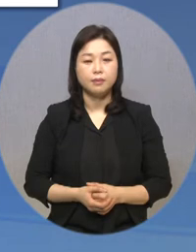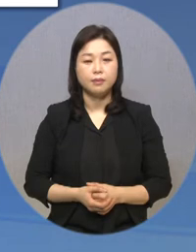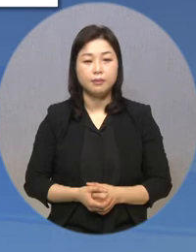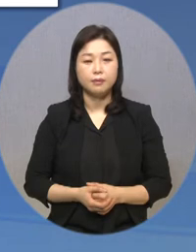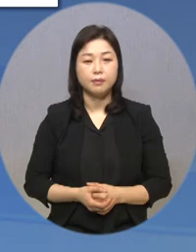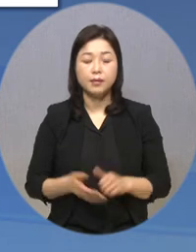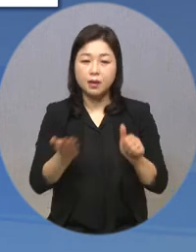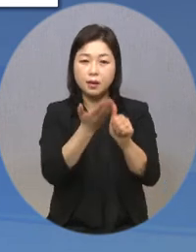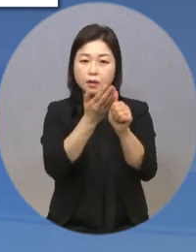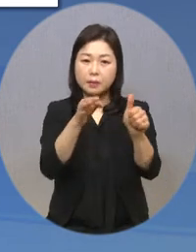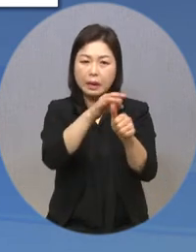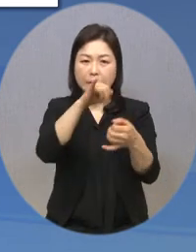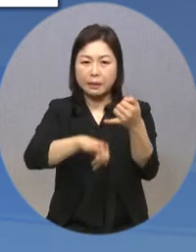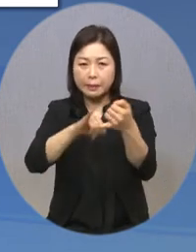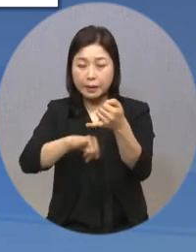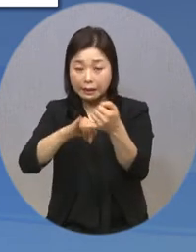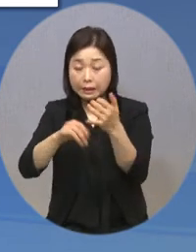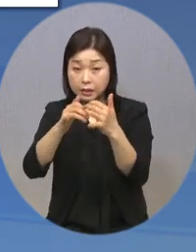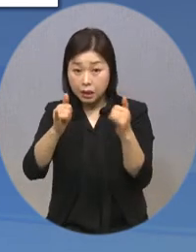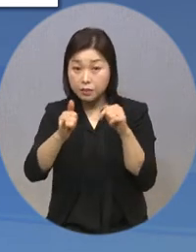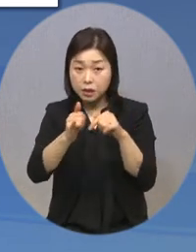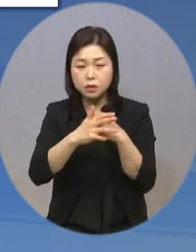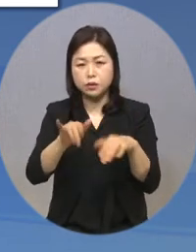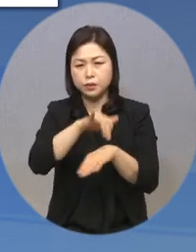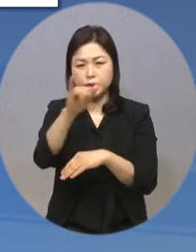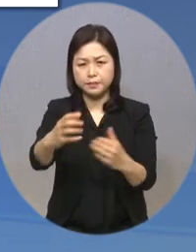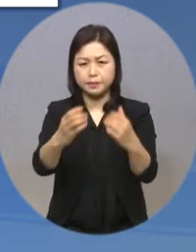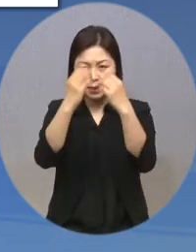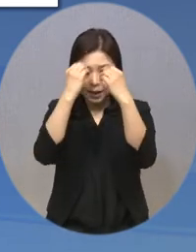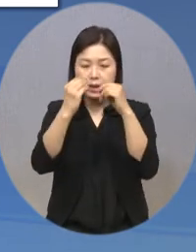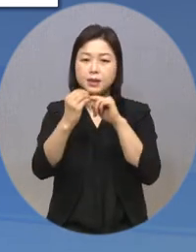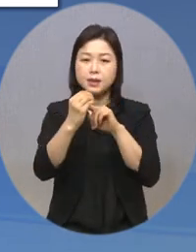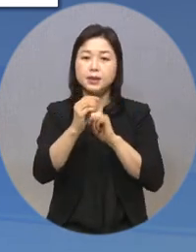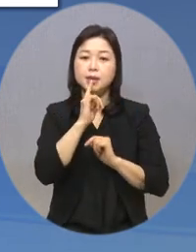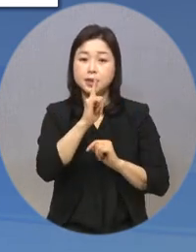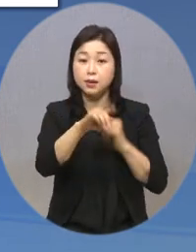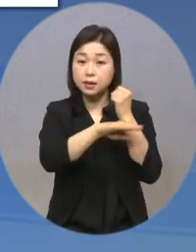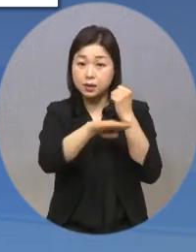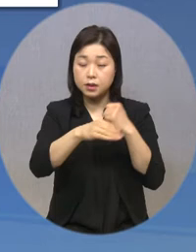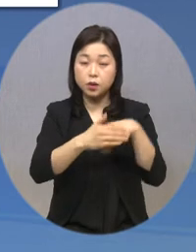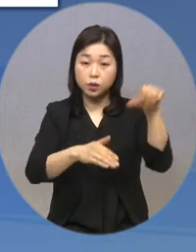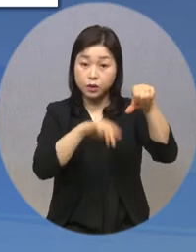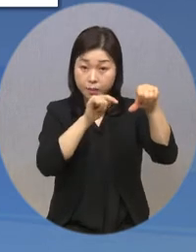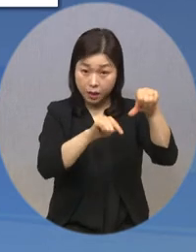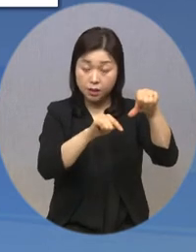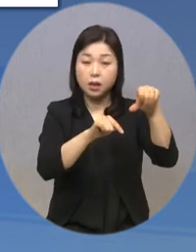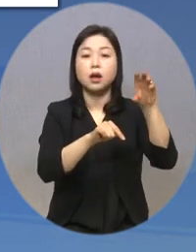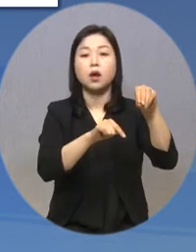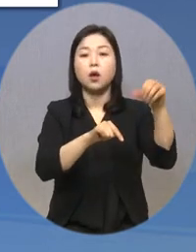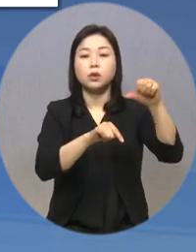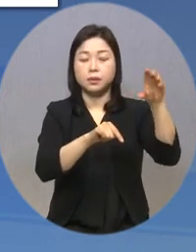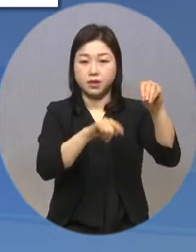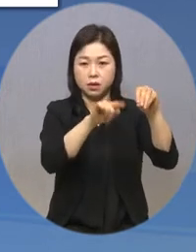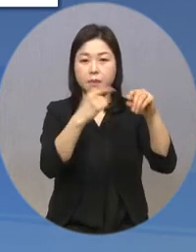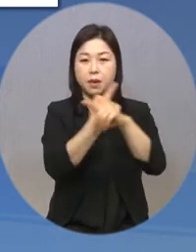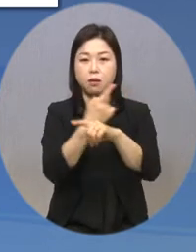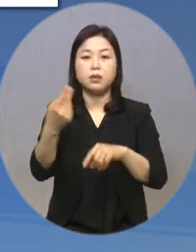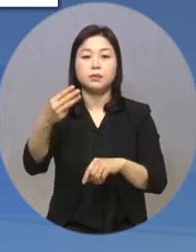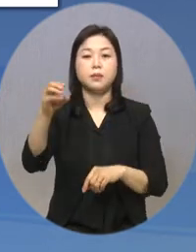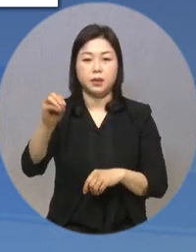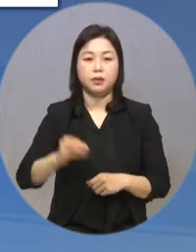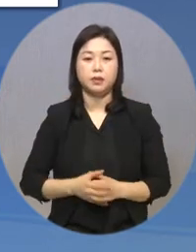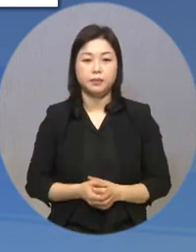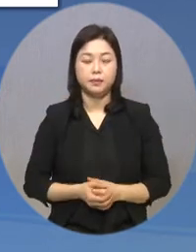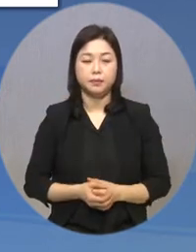양육비 채무불이행자에 대한 출국금지 요청 기준이 현행 5천만원에서 3천만원으로 낮아집니다.